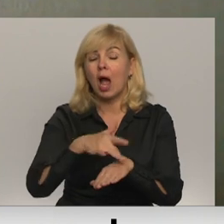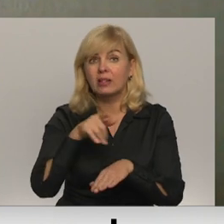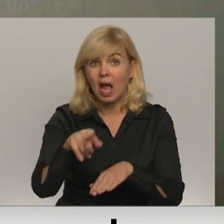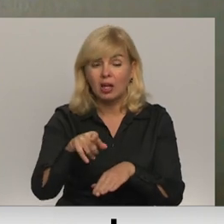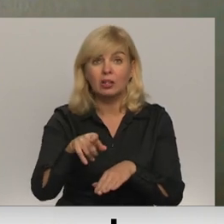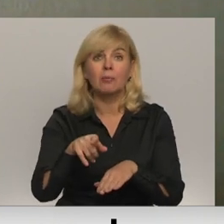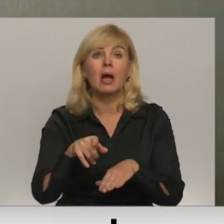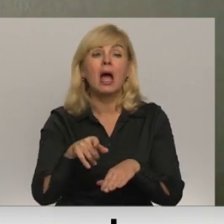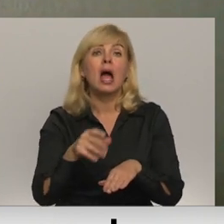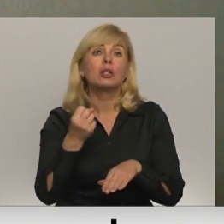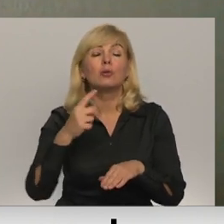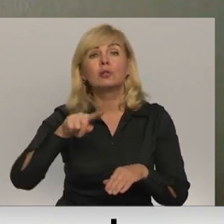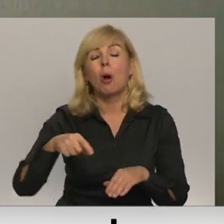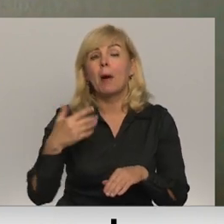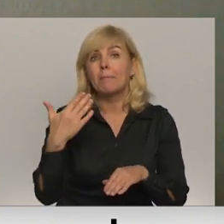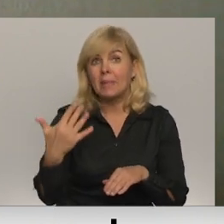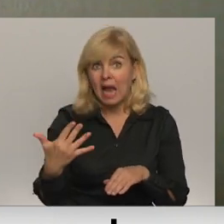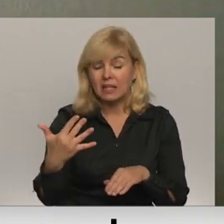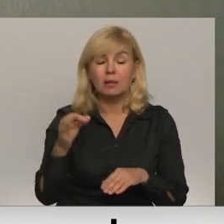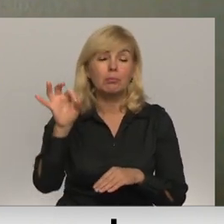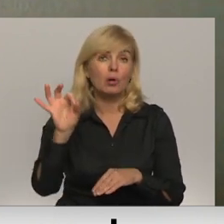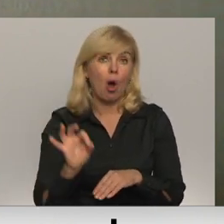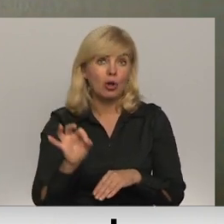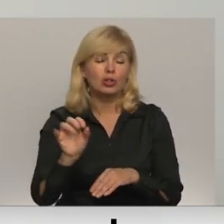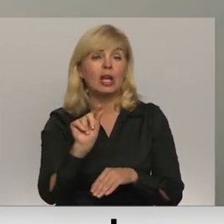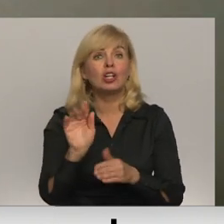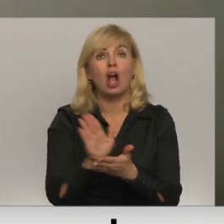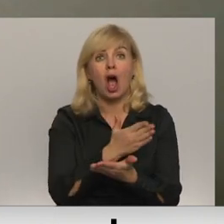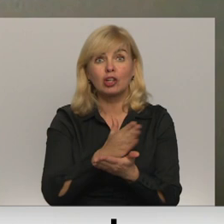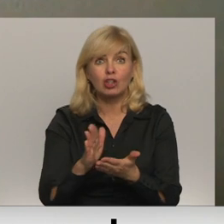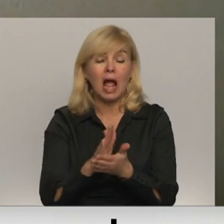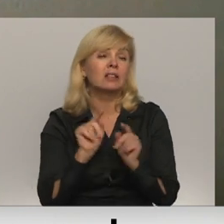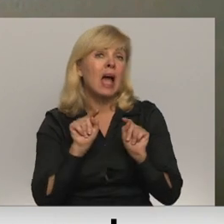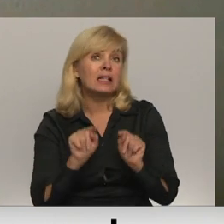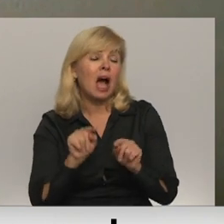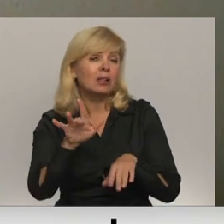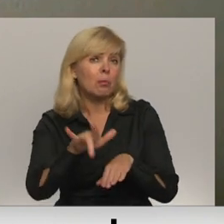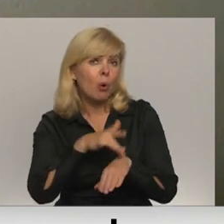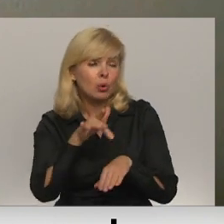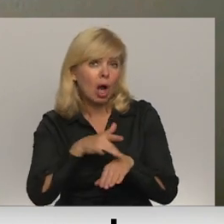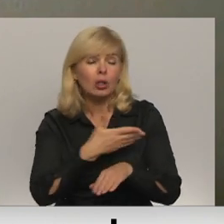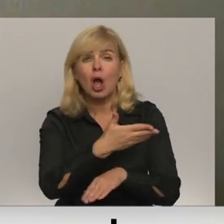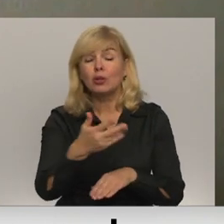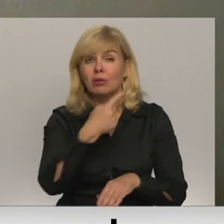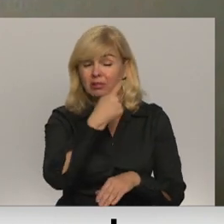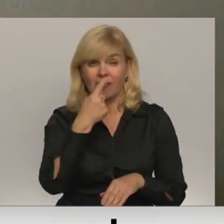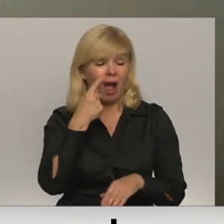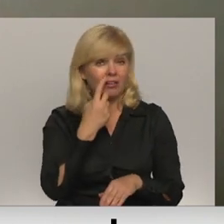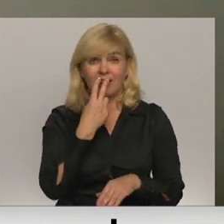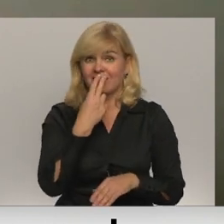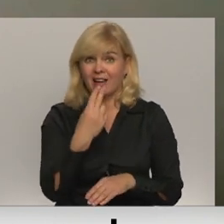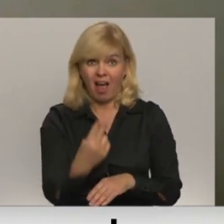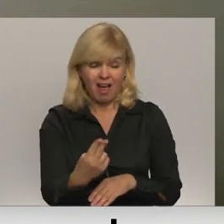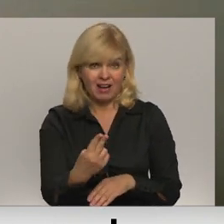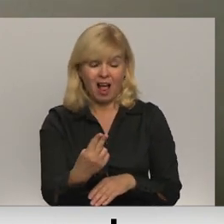un piem 2,5 avots. Tur tie procenti atšķirās. Tie ir tādi putekļi, kurus jūs ar savu aci neredzat.